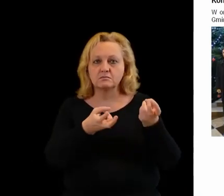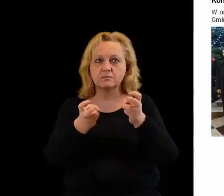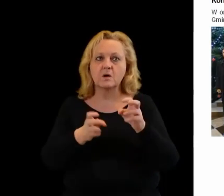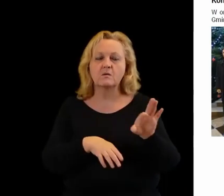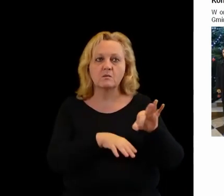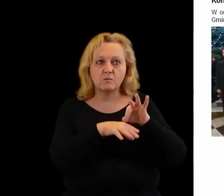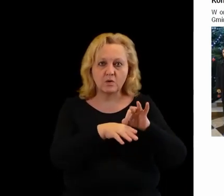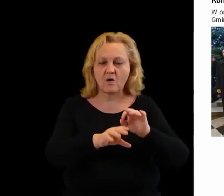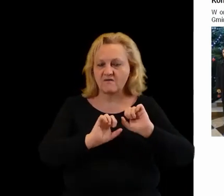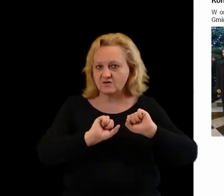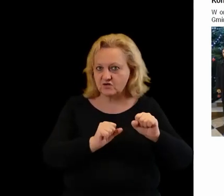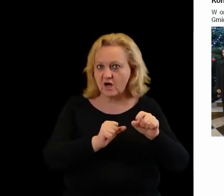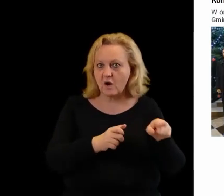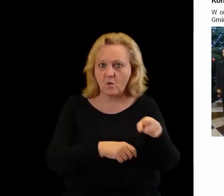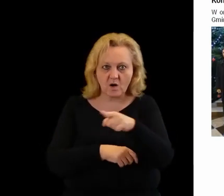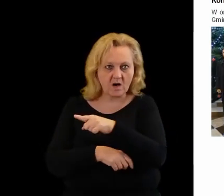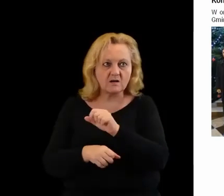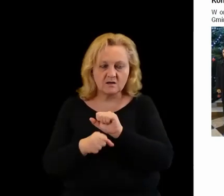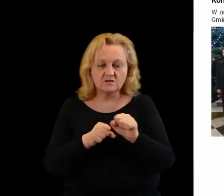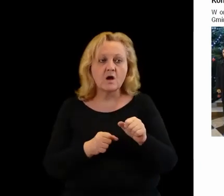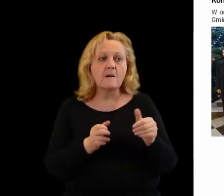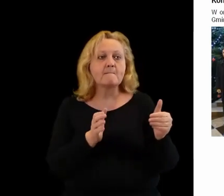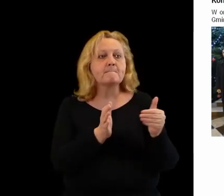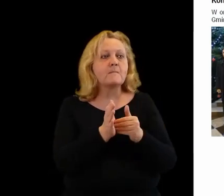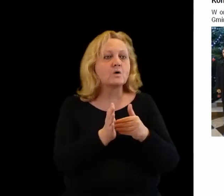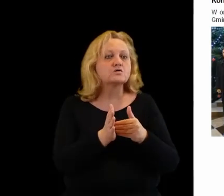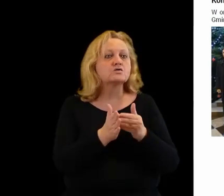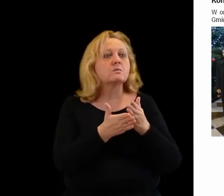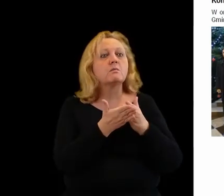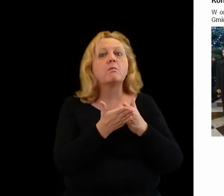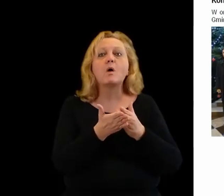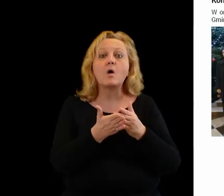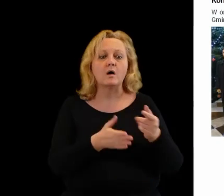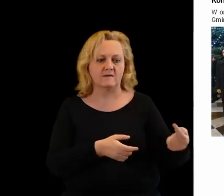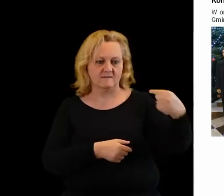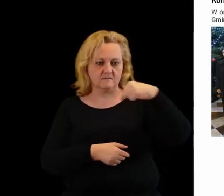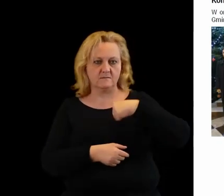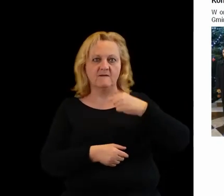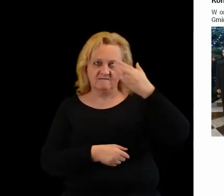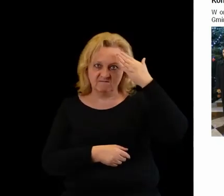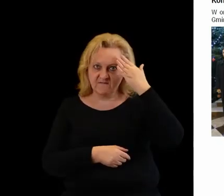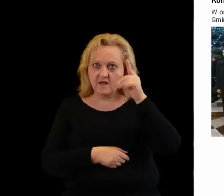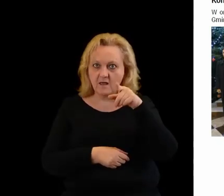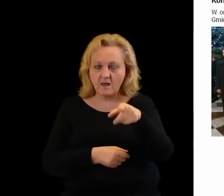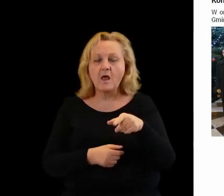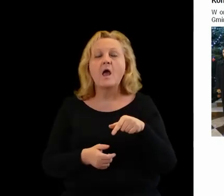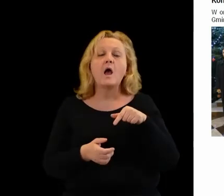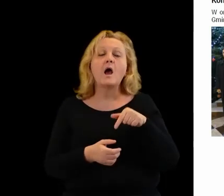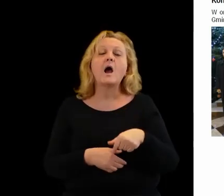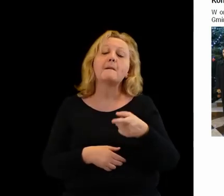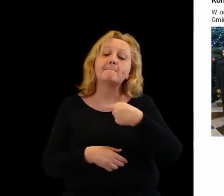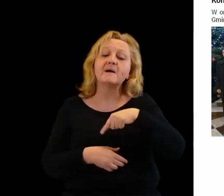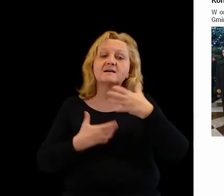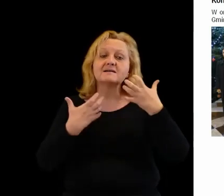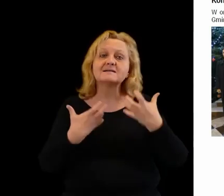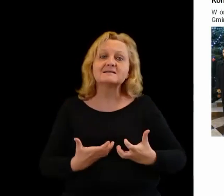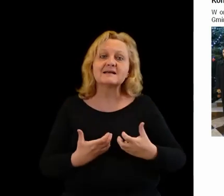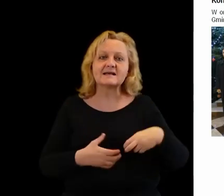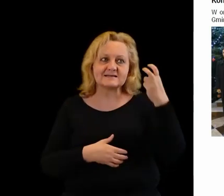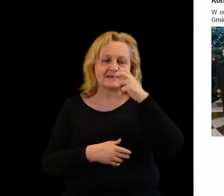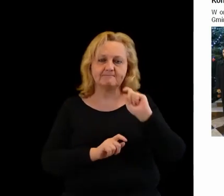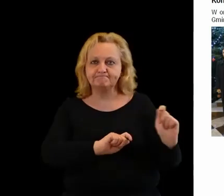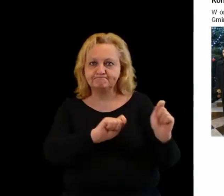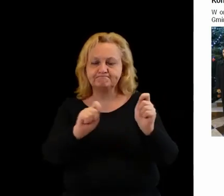prowadzą działania. Jeśli potrzebują porad, to wiedzą, gdzie się zgłosić. Ale też chcieliśmy jakby zainteresować,